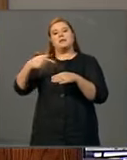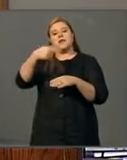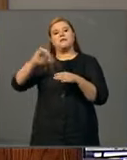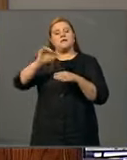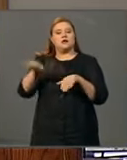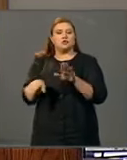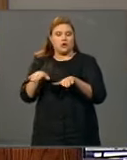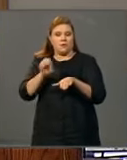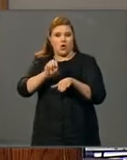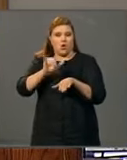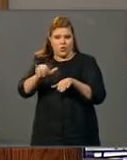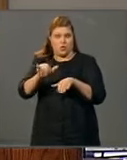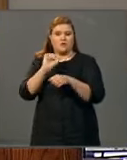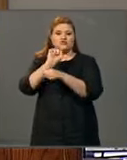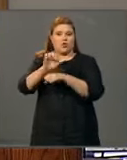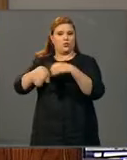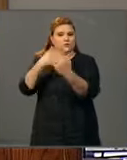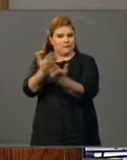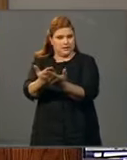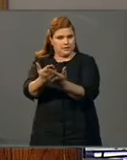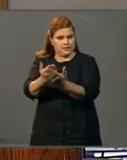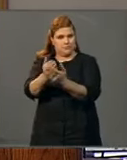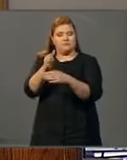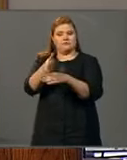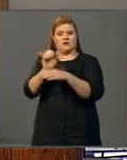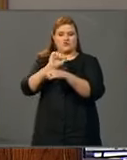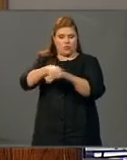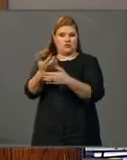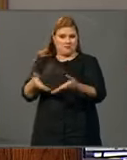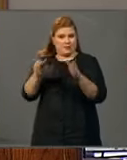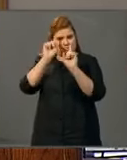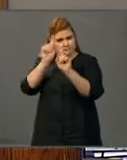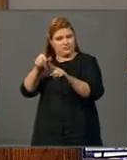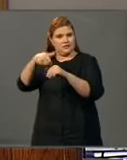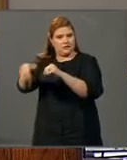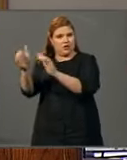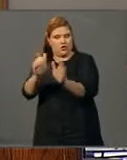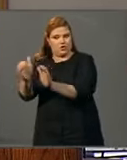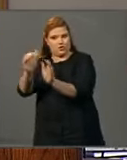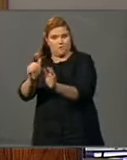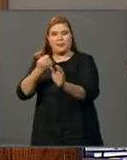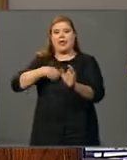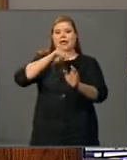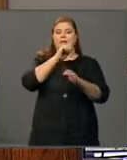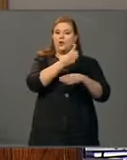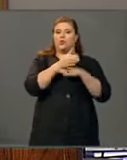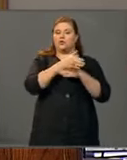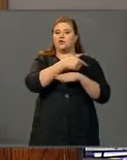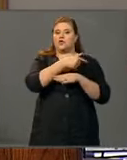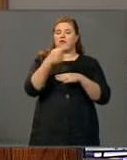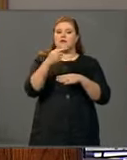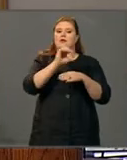konkurssiin. Jatko siirtyy konkurssipesän hoidettavaksi. Talvivaaran pörssinoteerattu emoyhtiö Talvivaaran